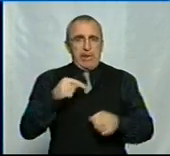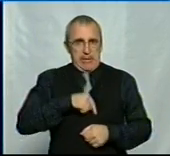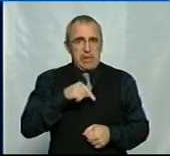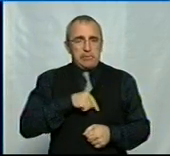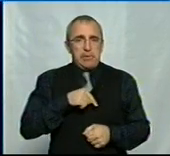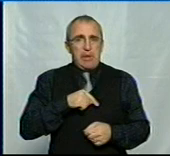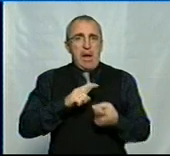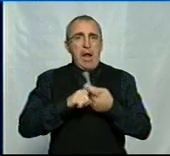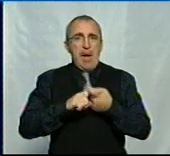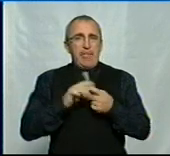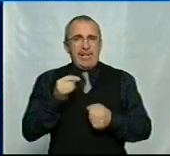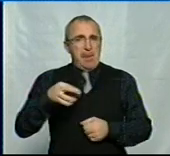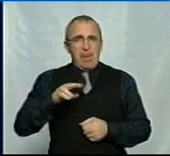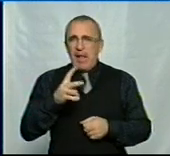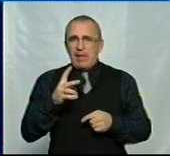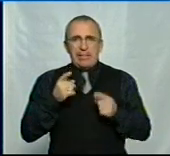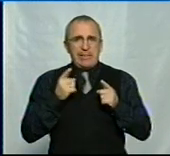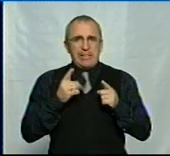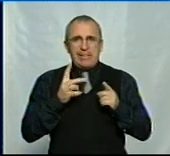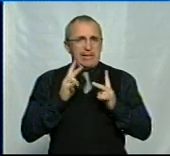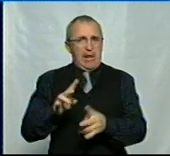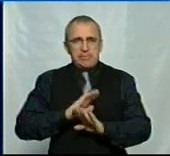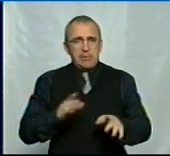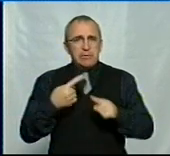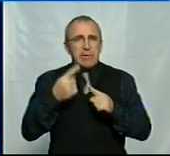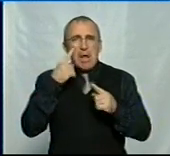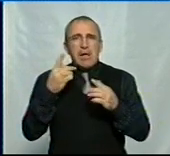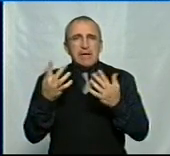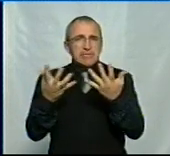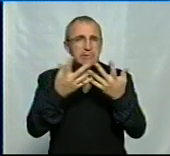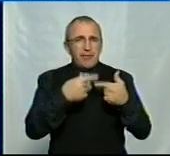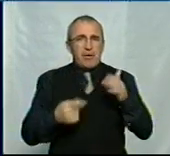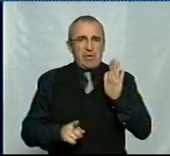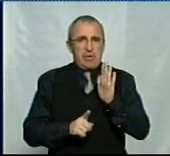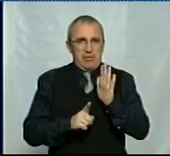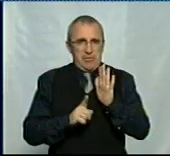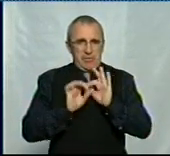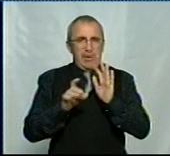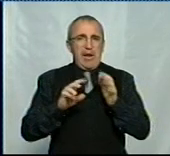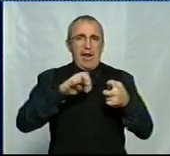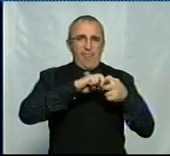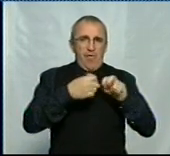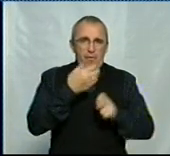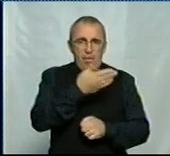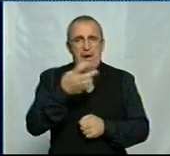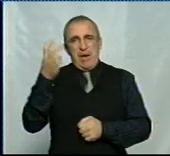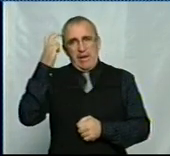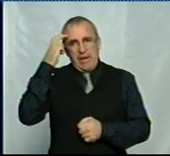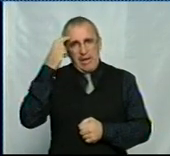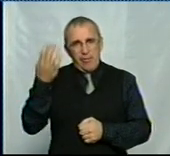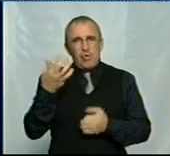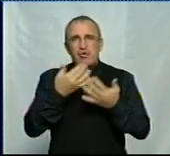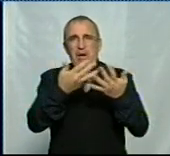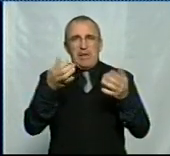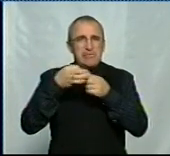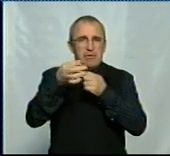епідемія нам не загрожує, попри ті цифри, які я сказав на початку. Івано-Франківськ, Київ і інші